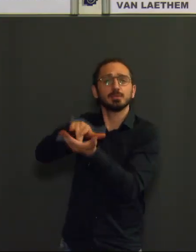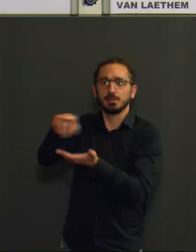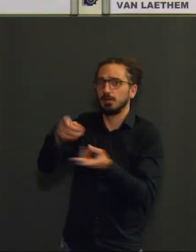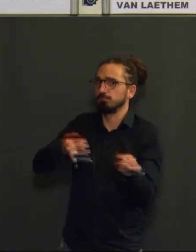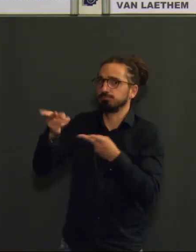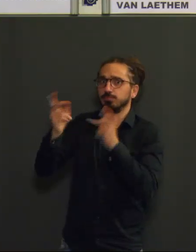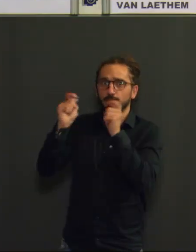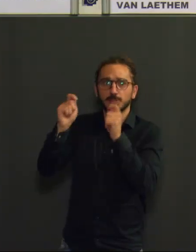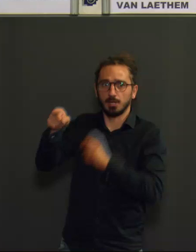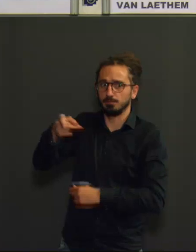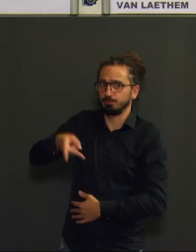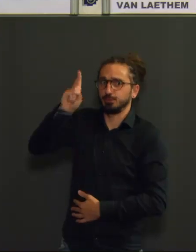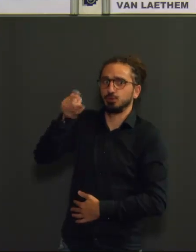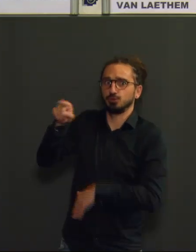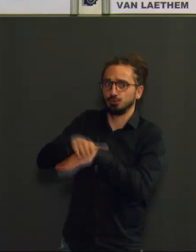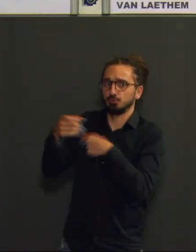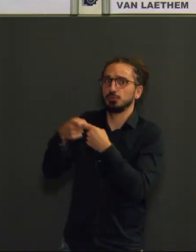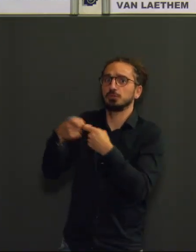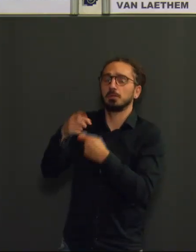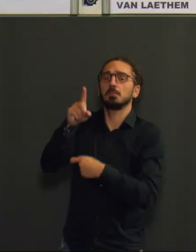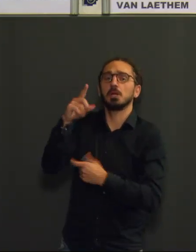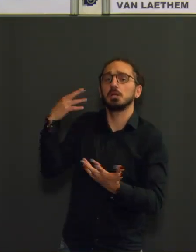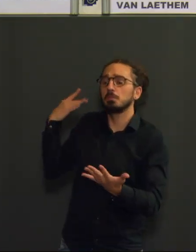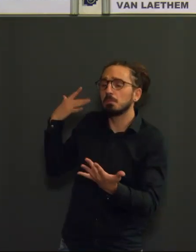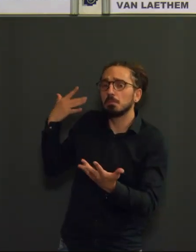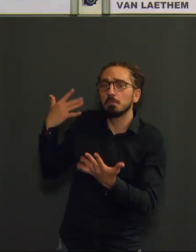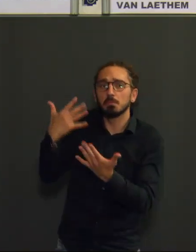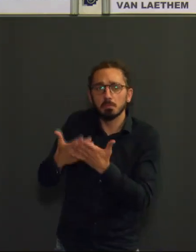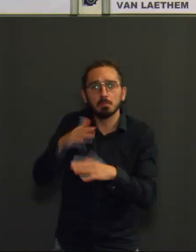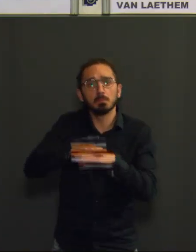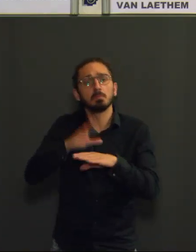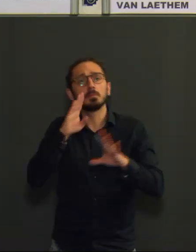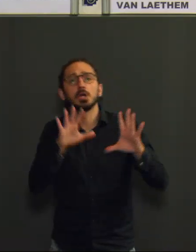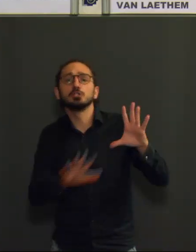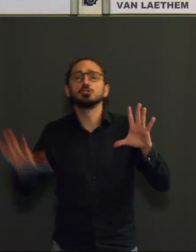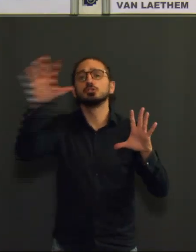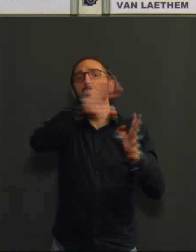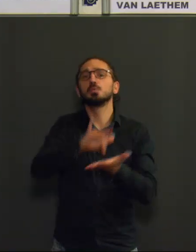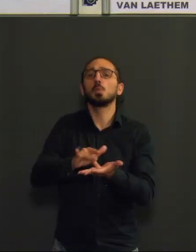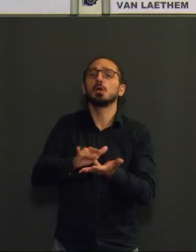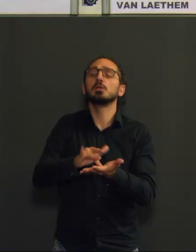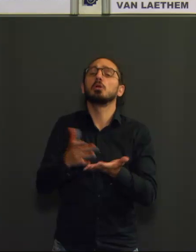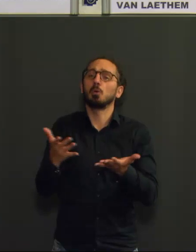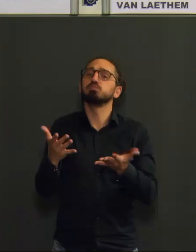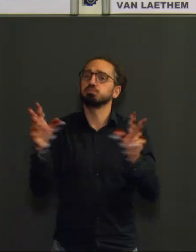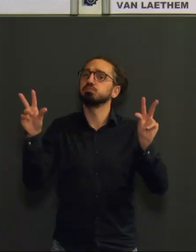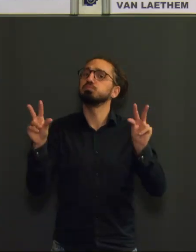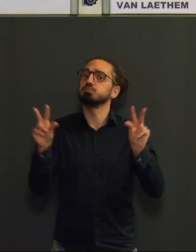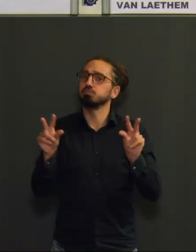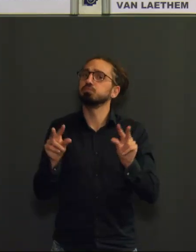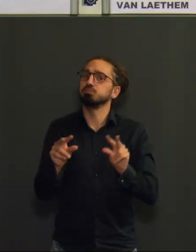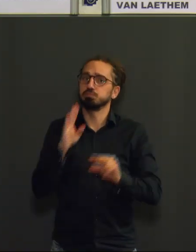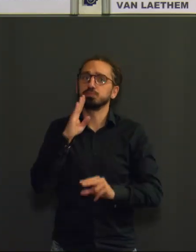avons globalement, dans toutes les régions, dans toutes les provinces, une diminution des hospitalisations. Et ceci est très clairement une